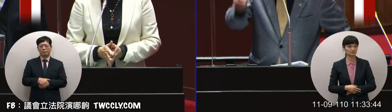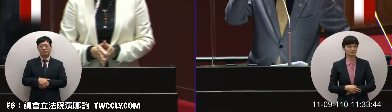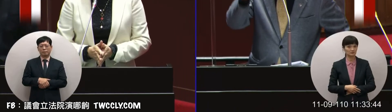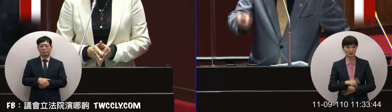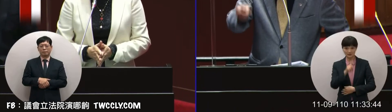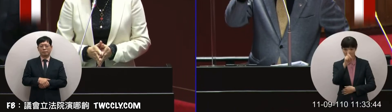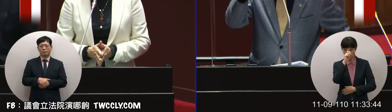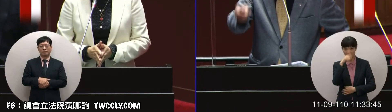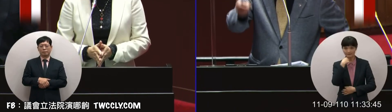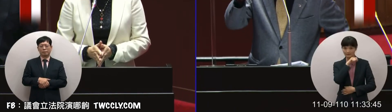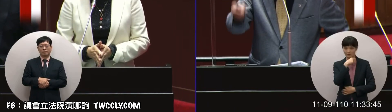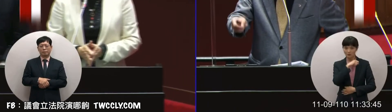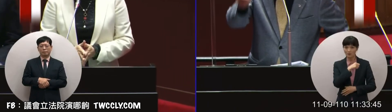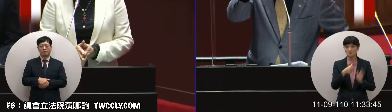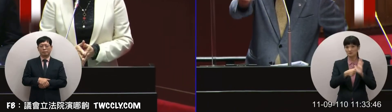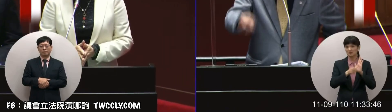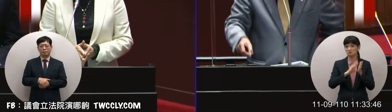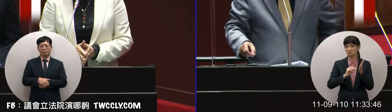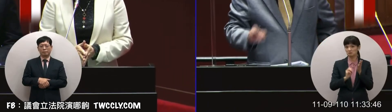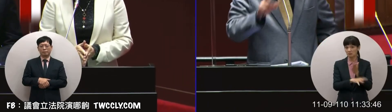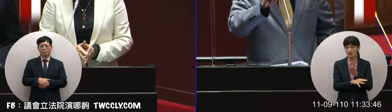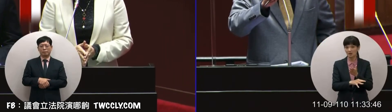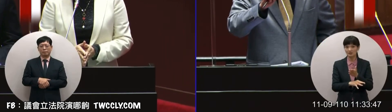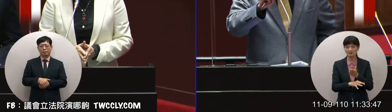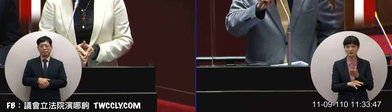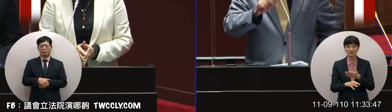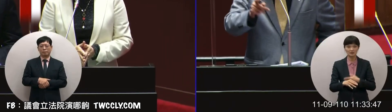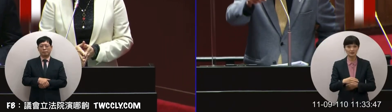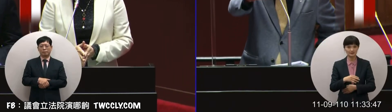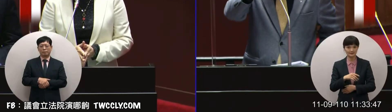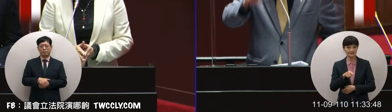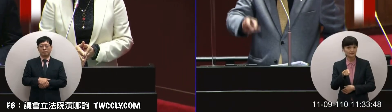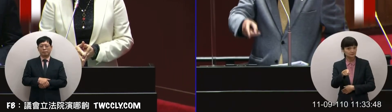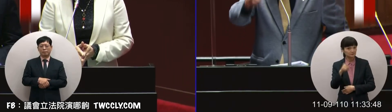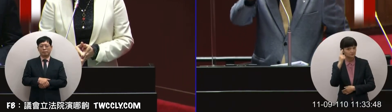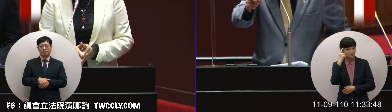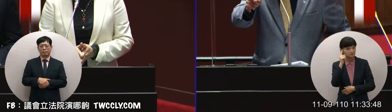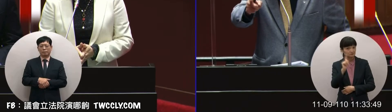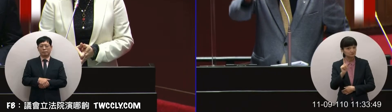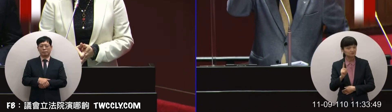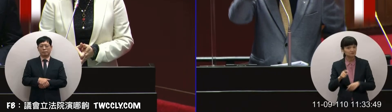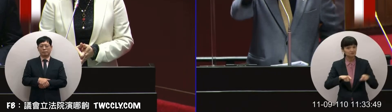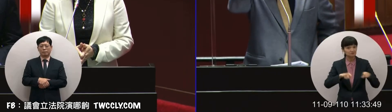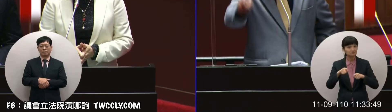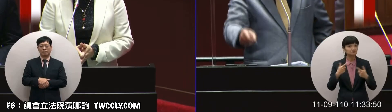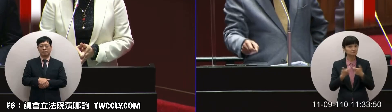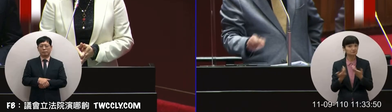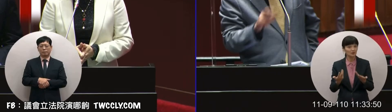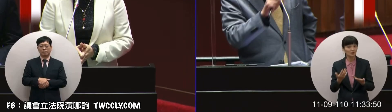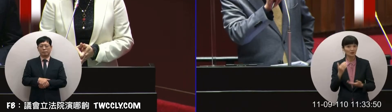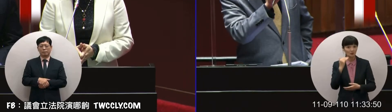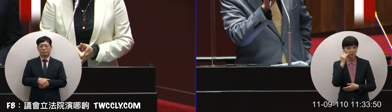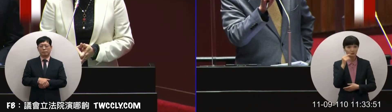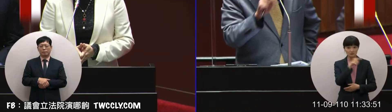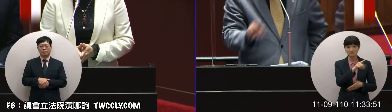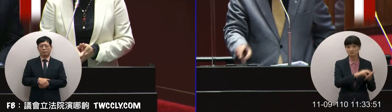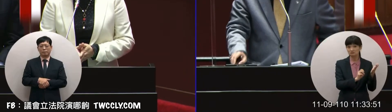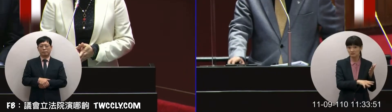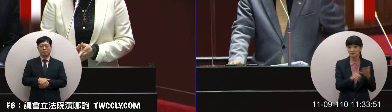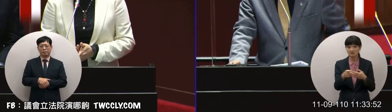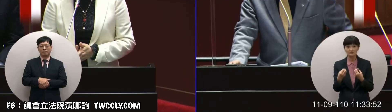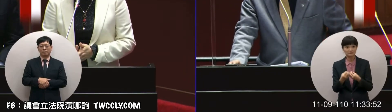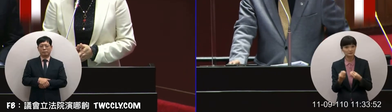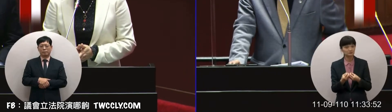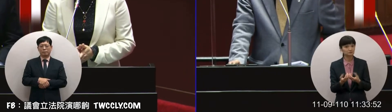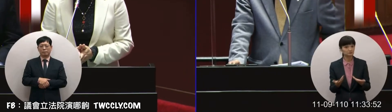避免中國大陸的產業被台灣控制下來你有什麼運用之道如果ECFA把你取消掉你要怎麼處